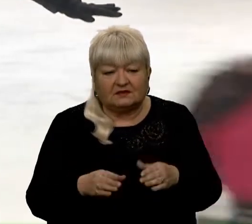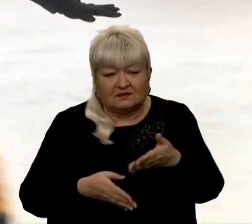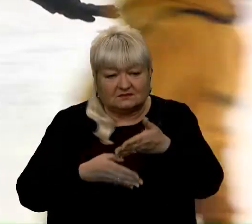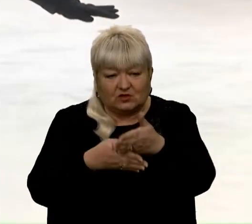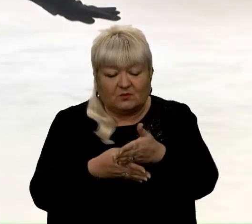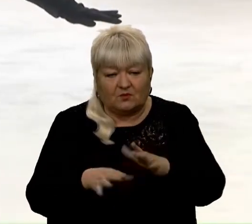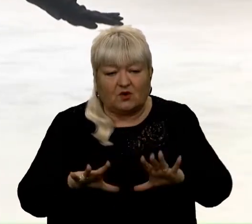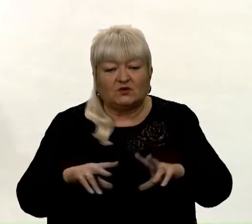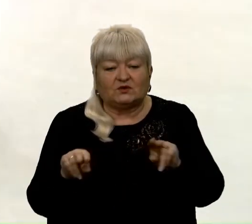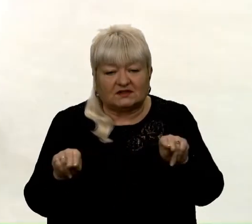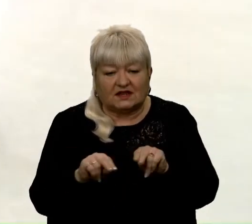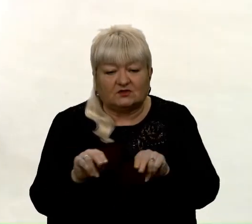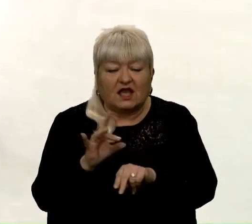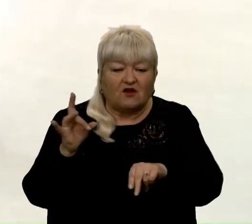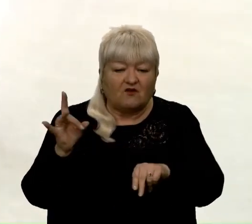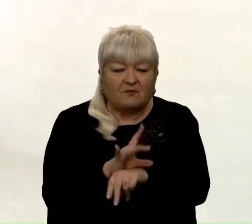правильно впала.